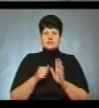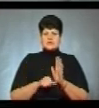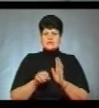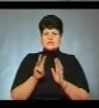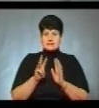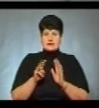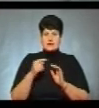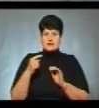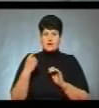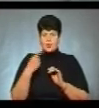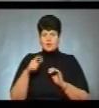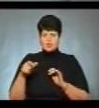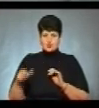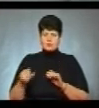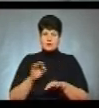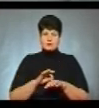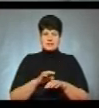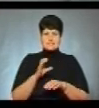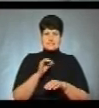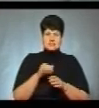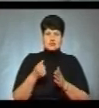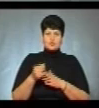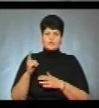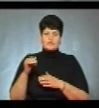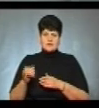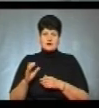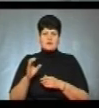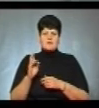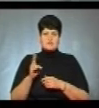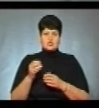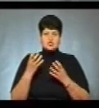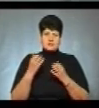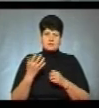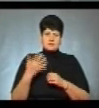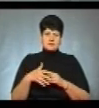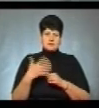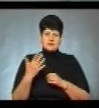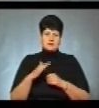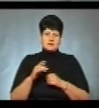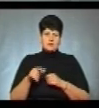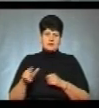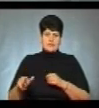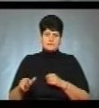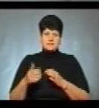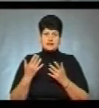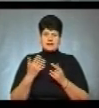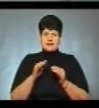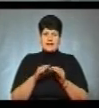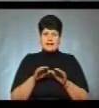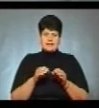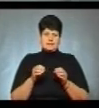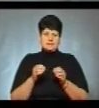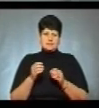хворіли кором з січня до квітня, в квітні захворіли ще 55 людей. Декілька десятків точкових місць